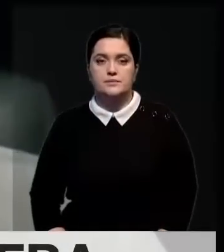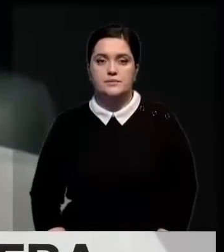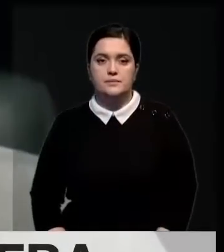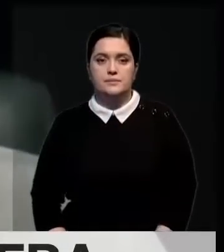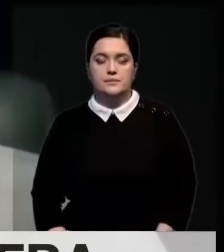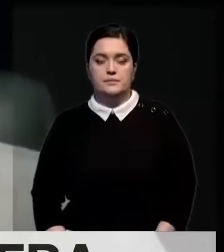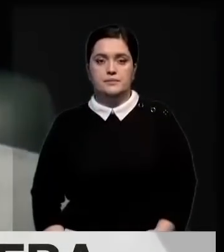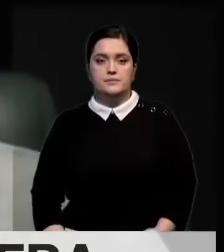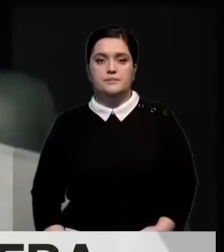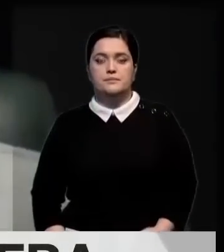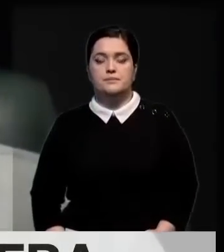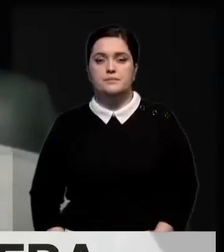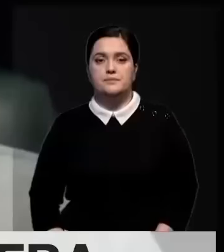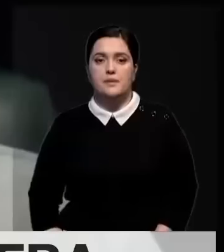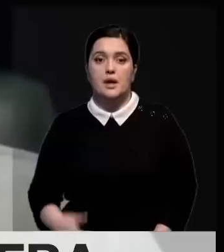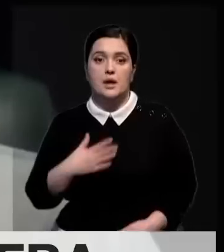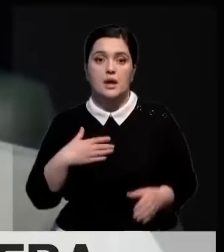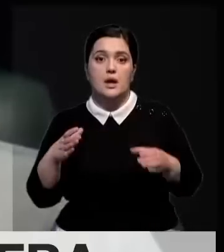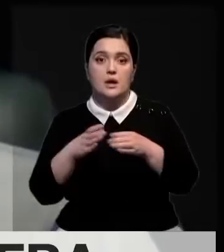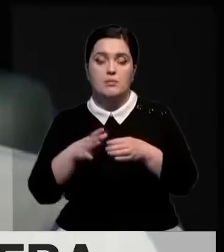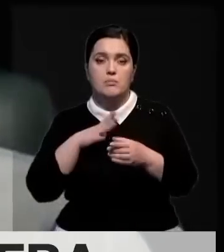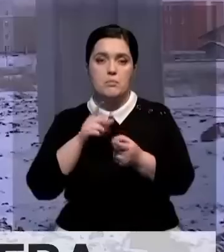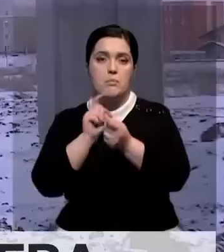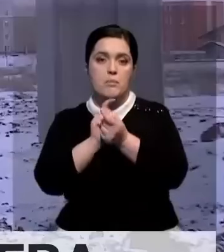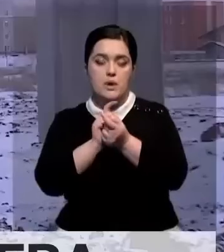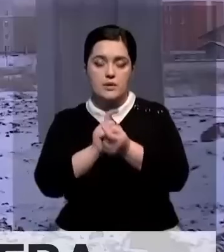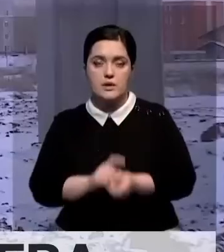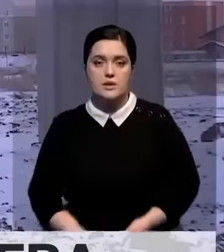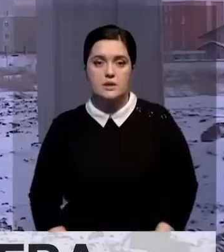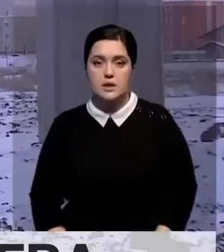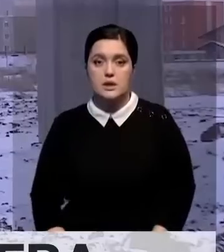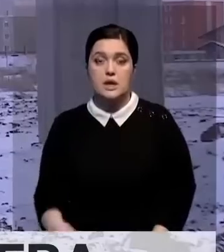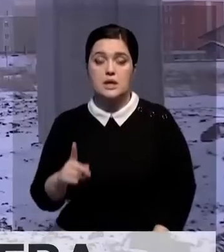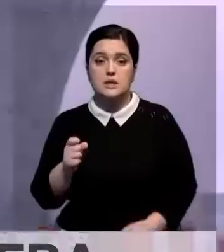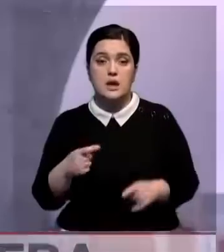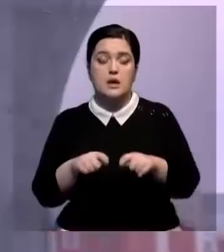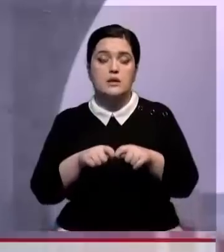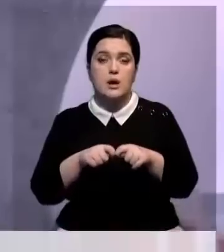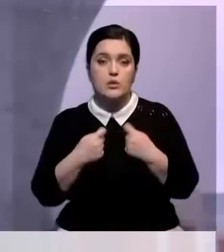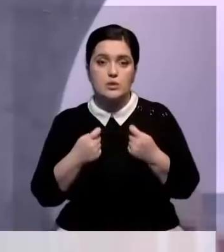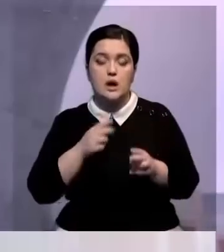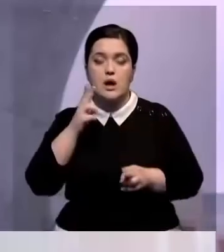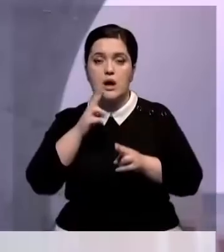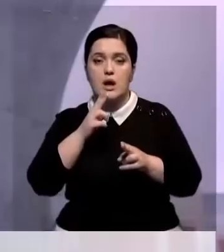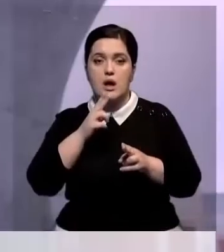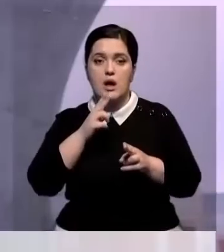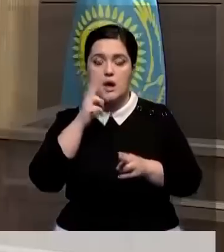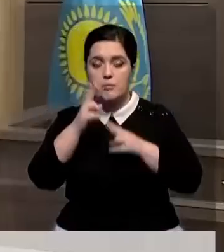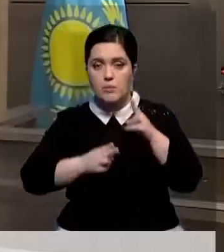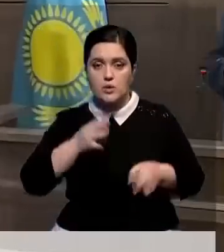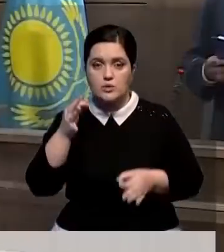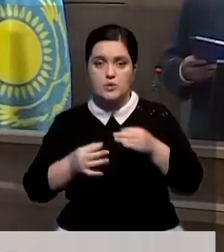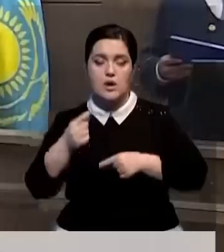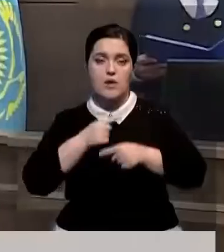И именно мы и наша команда с этим активно боролись. К слову, из-за допущенных нарушений апелляционный суд отменил приговор и